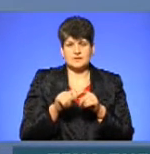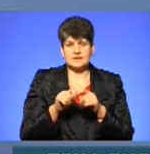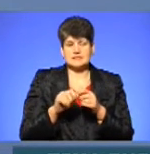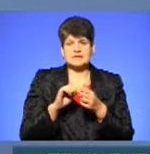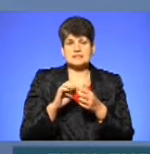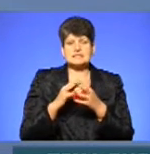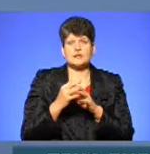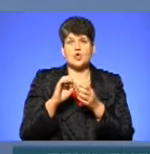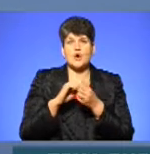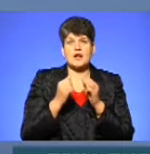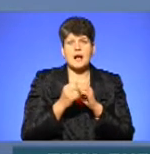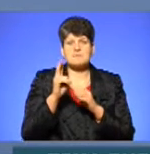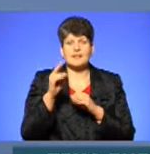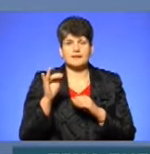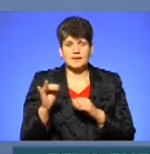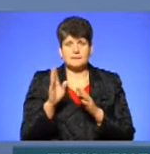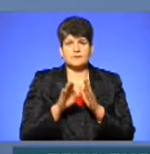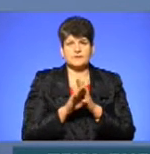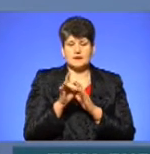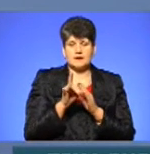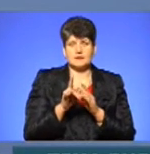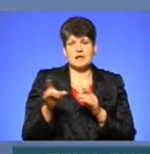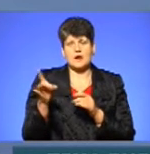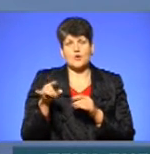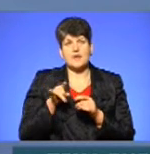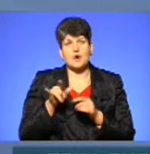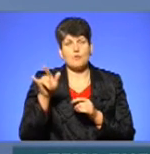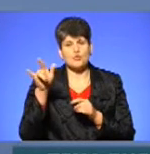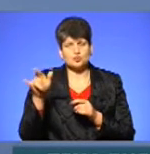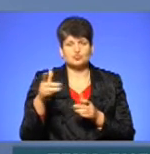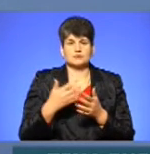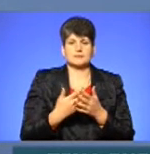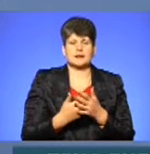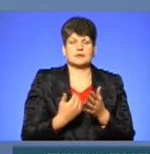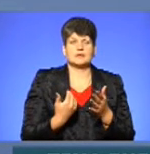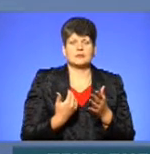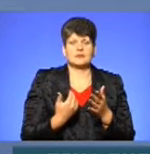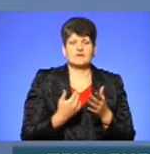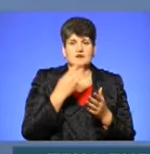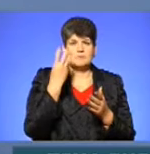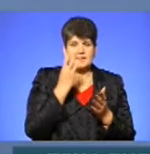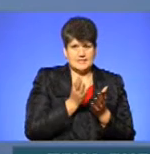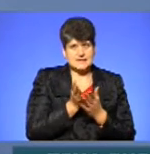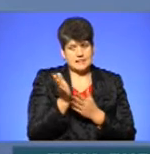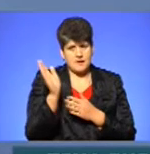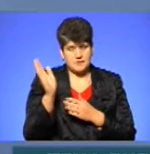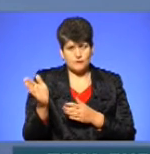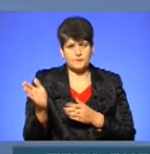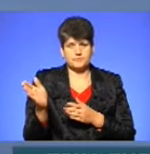Кам'янки, також біля районі аеропорту, якщо це брати більше в Хмельницький напрямок